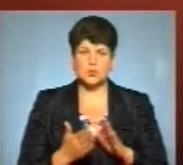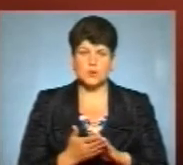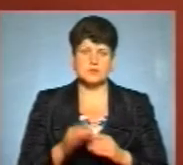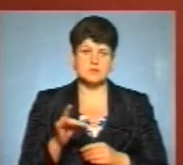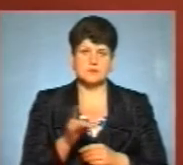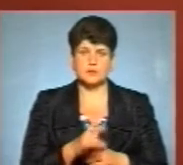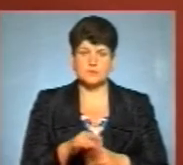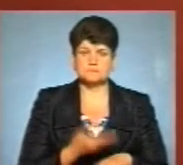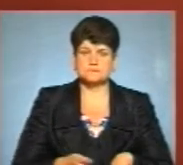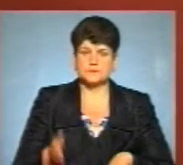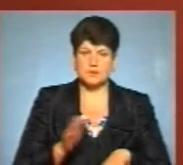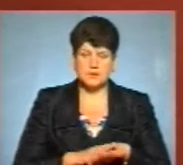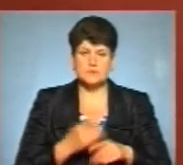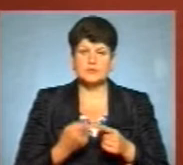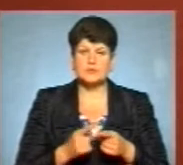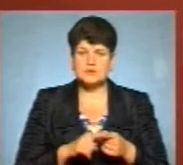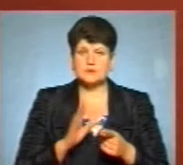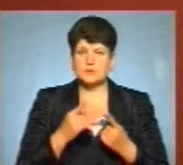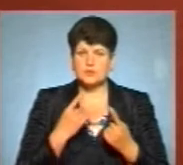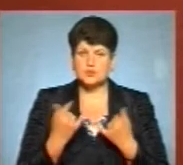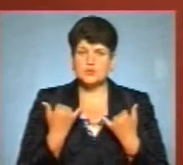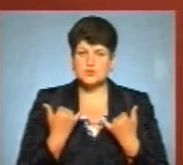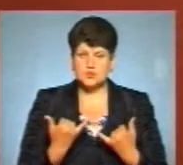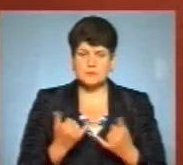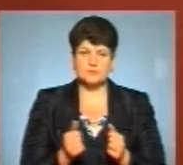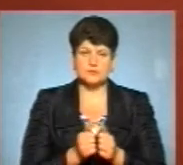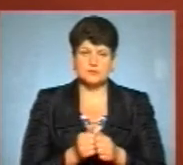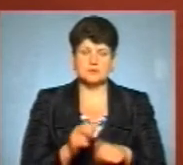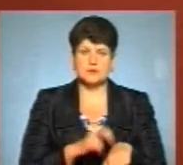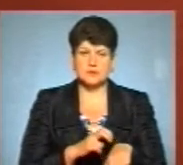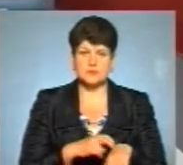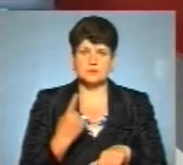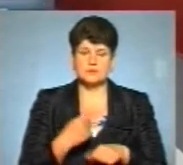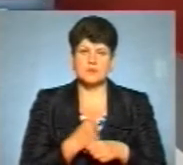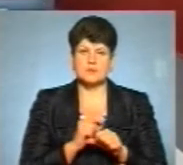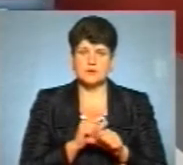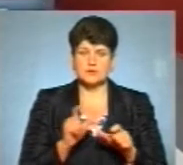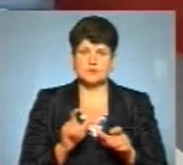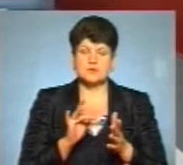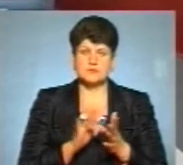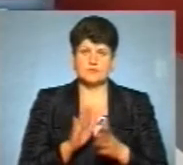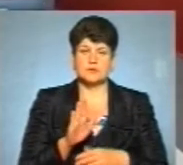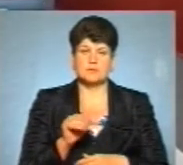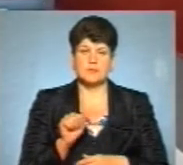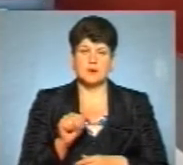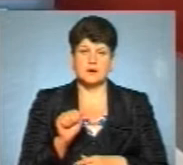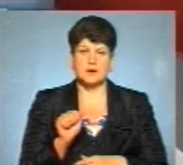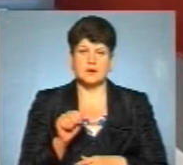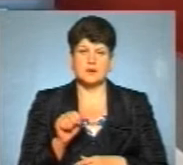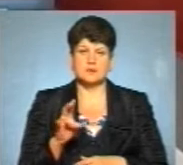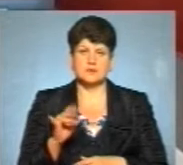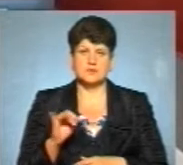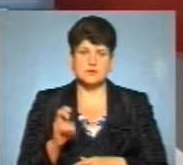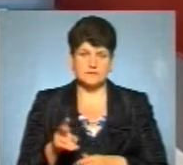ускладнюється. Про це говорити вам сьогодні. Перед зі мною епідеміолог обласного лабораторного центру Володимир Паничев. Вітаю вас. Доброго дня.